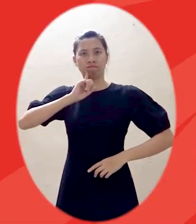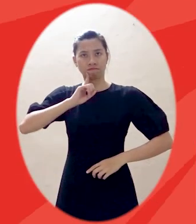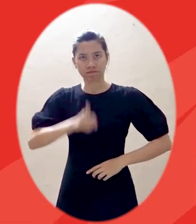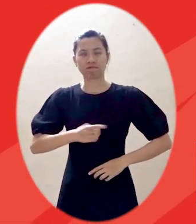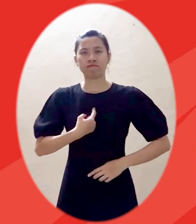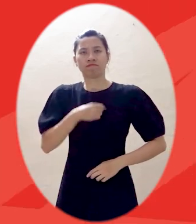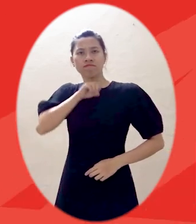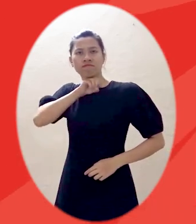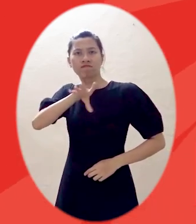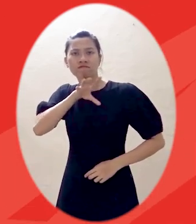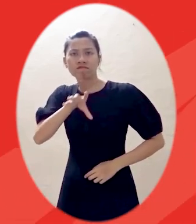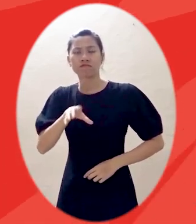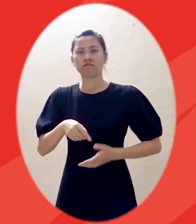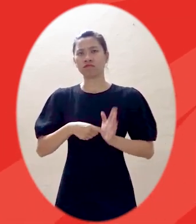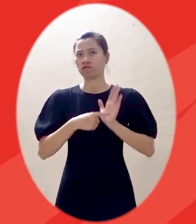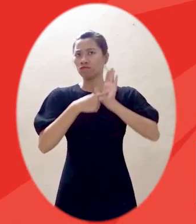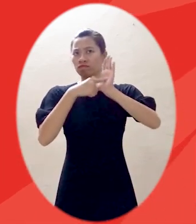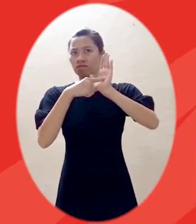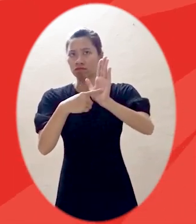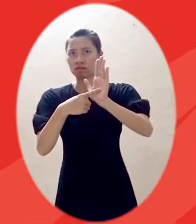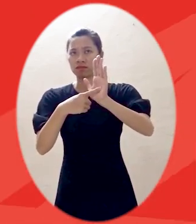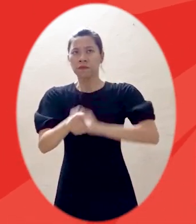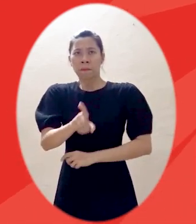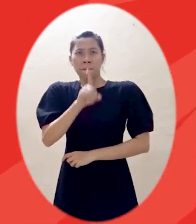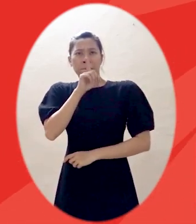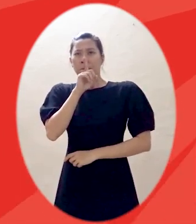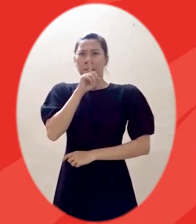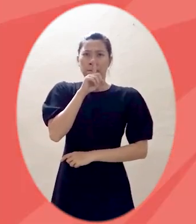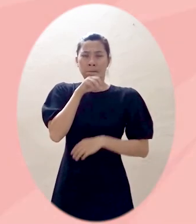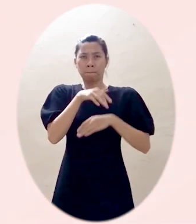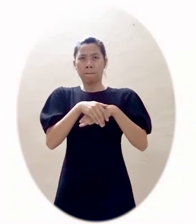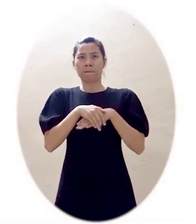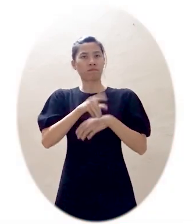Kiên quyết lên tiếng, không im lặng và thỏa hiệp với bạo lực giới